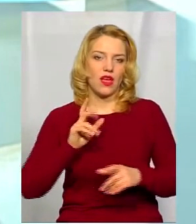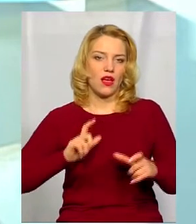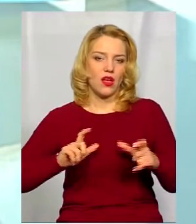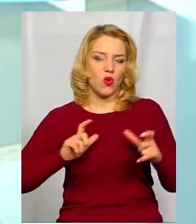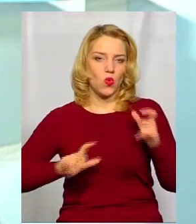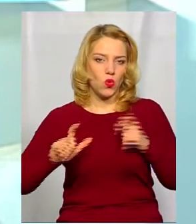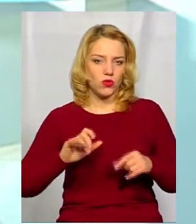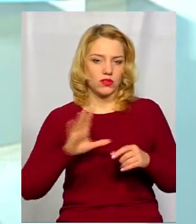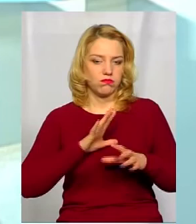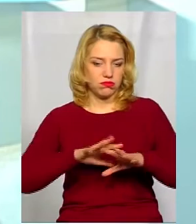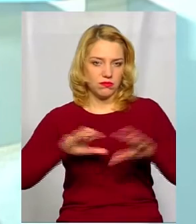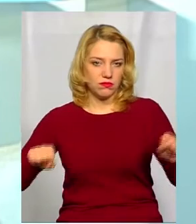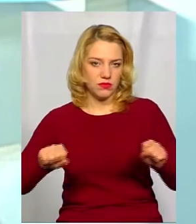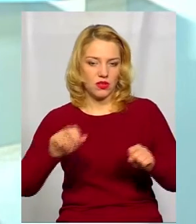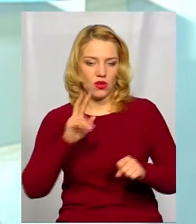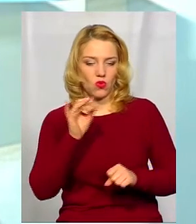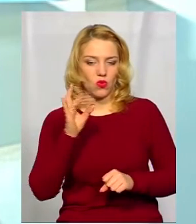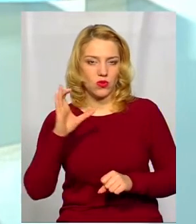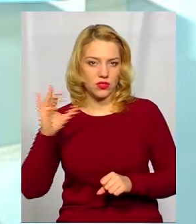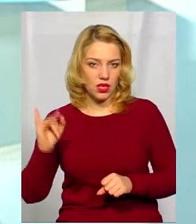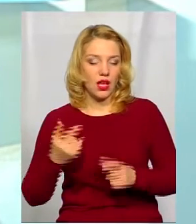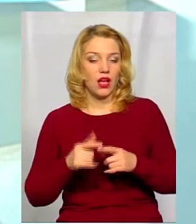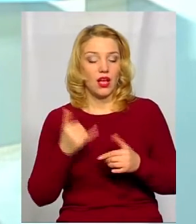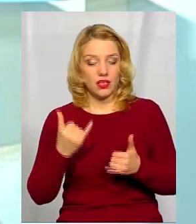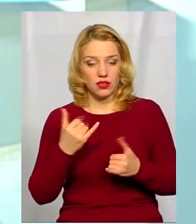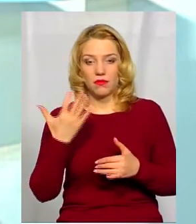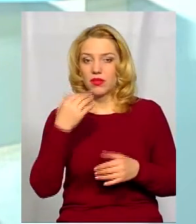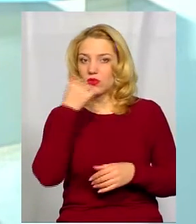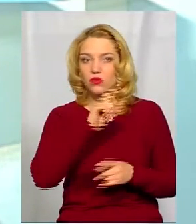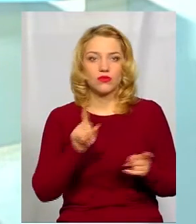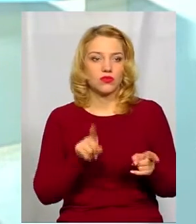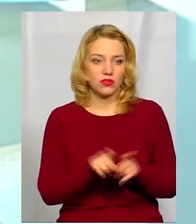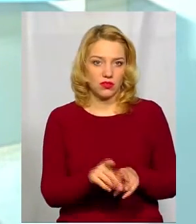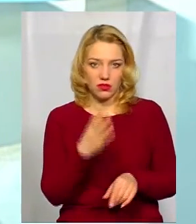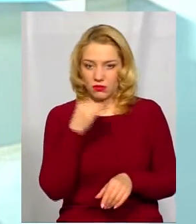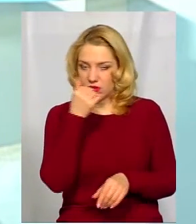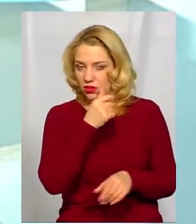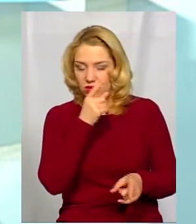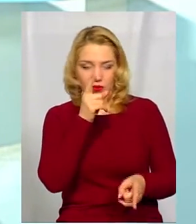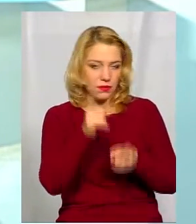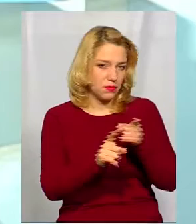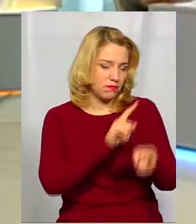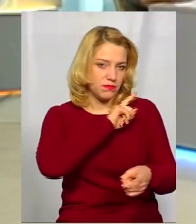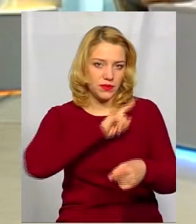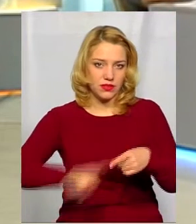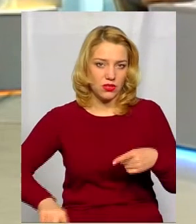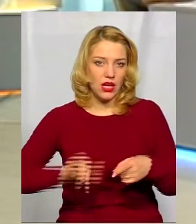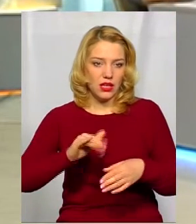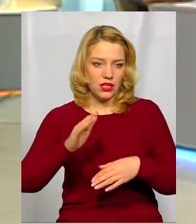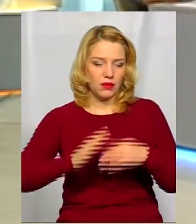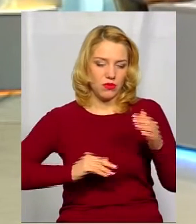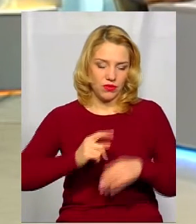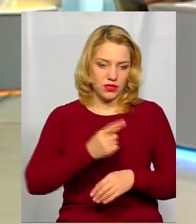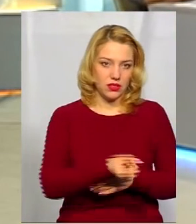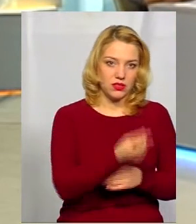курси була. Ось, що таке раз в 5 років? Сьогодні за 5 років може змінюватися все, абсолютно Стрімко розвивається. професії